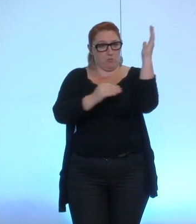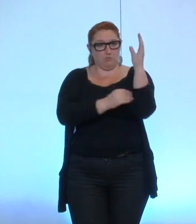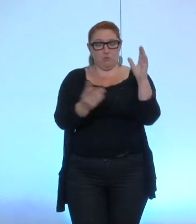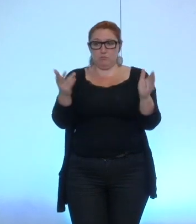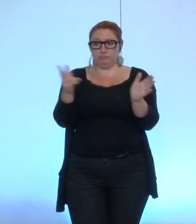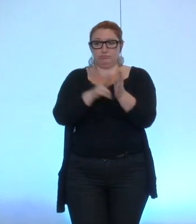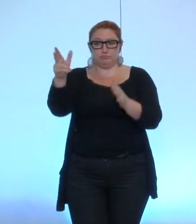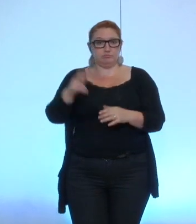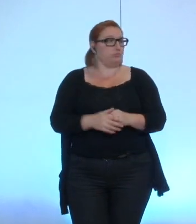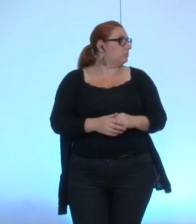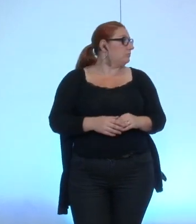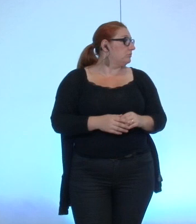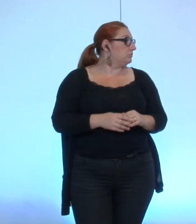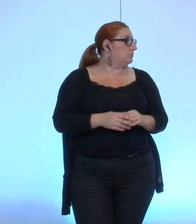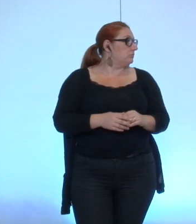regardez